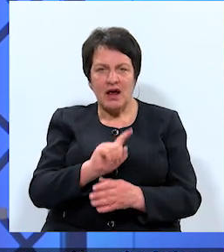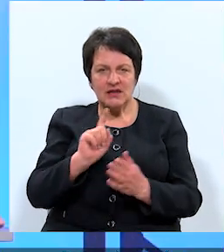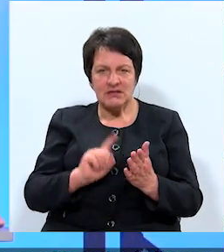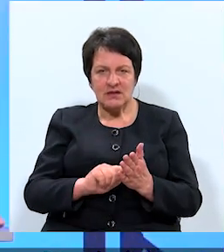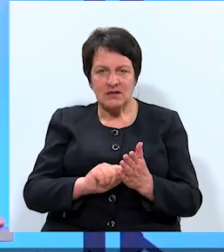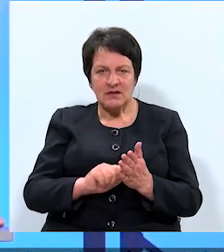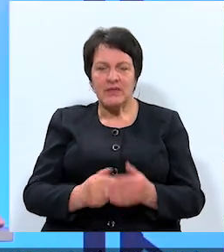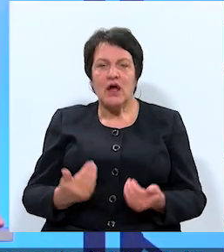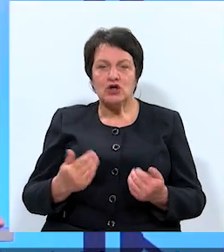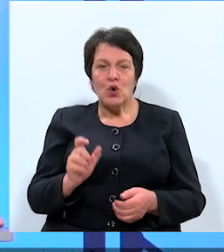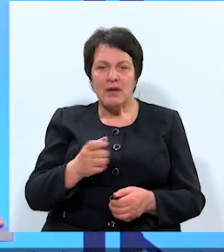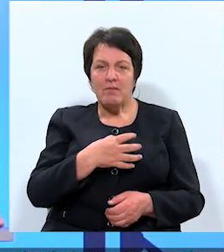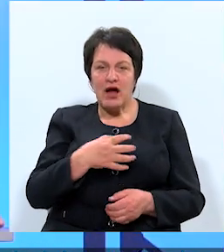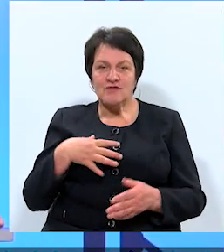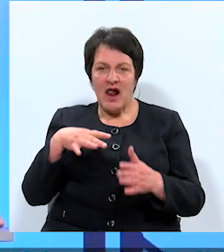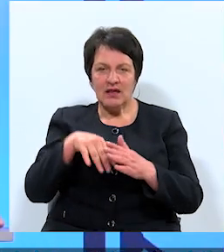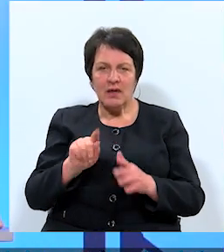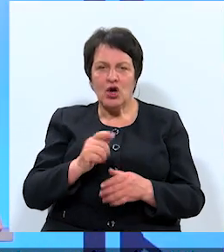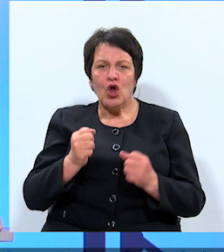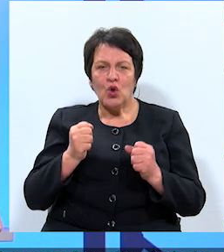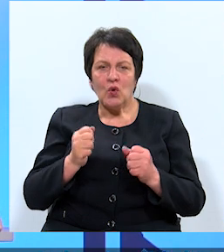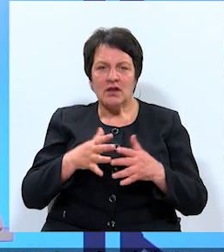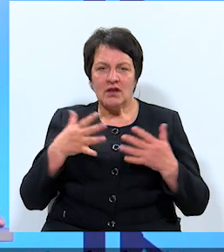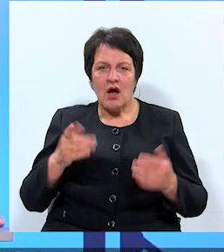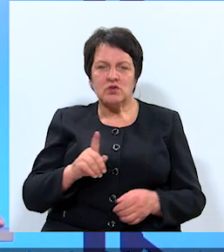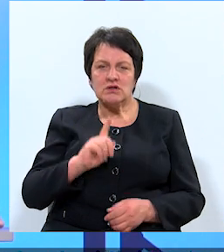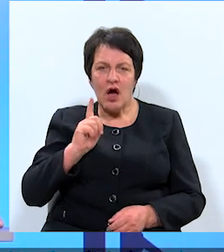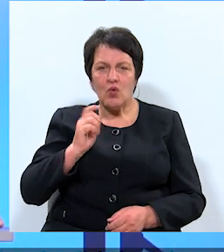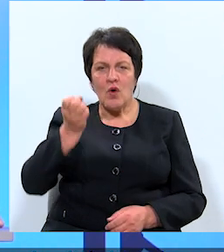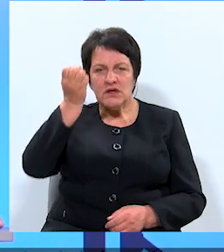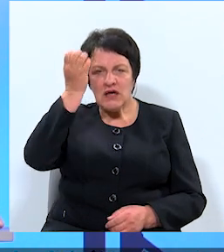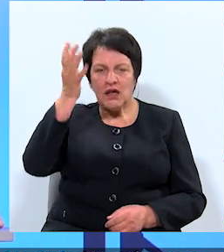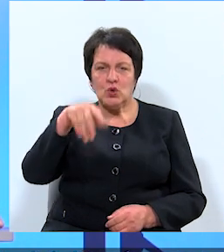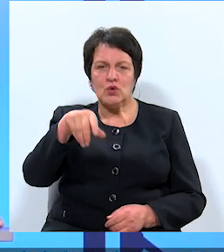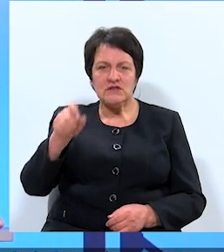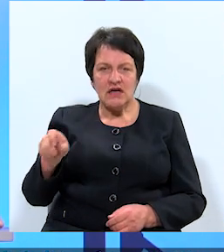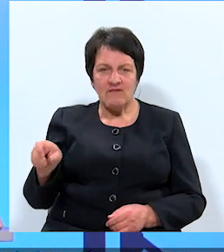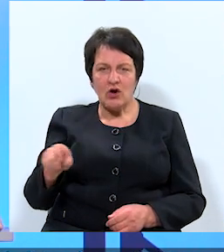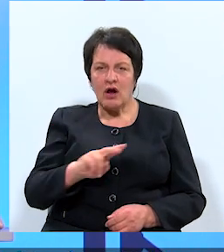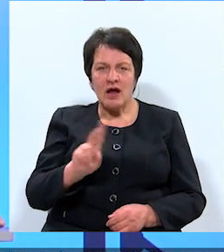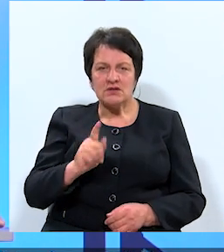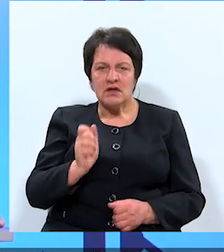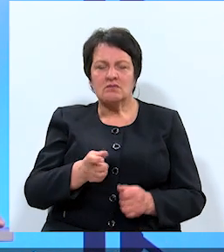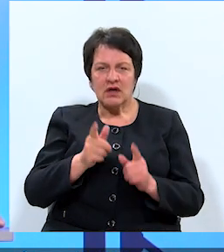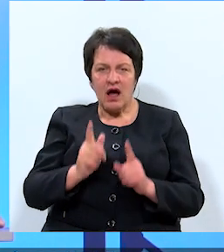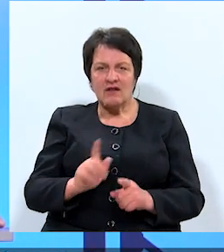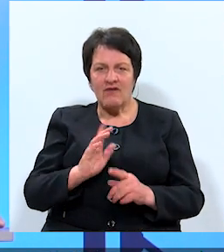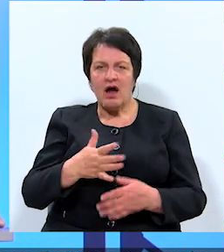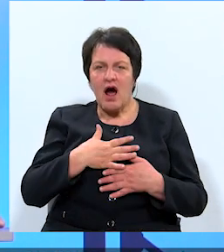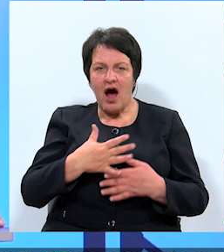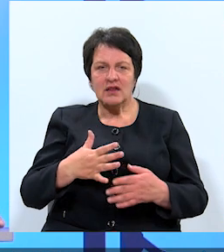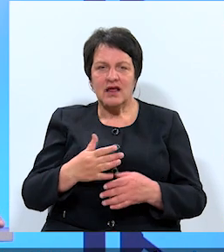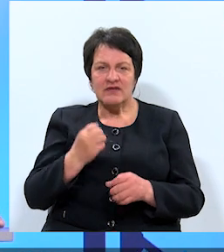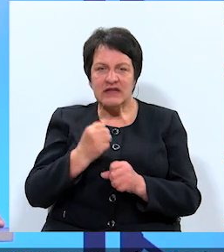Šobrīd pašvaldībā ir ļoti daudz jaunu izglītotu cilvēku, kuri ir gatavi ar atdevi strādāt